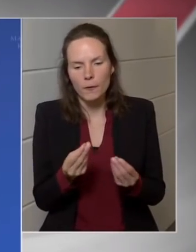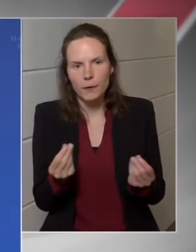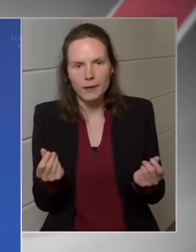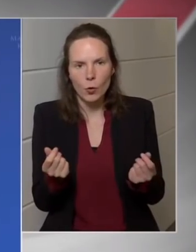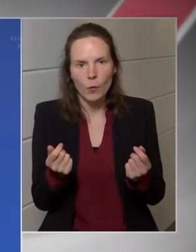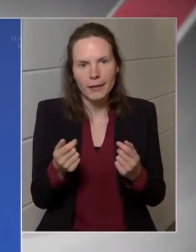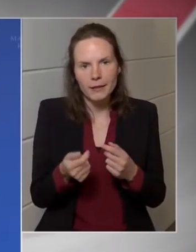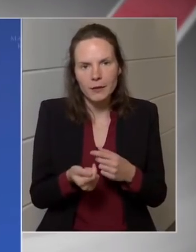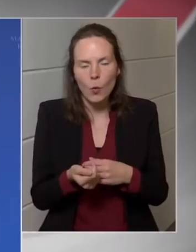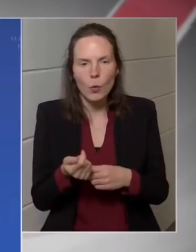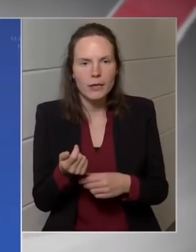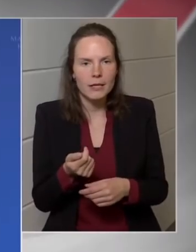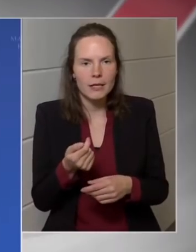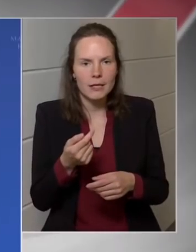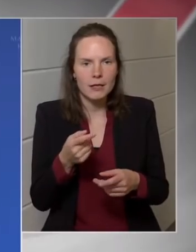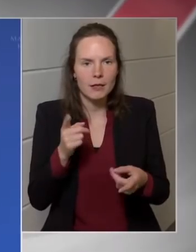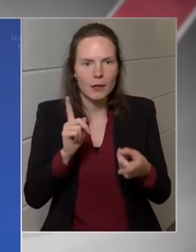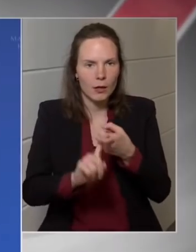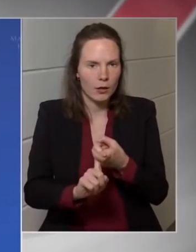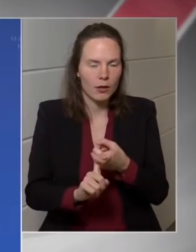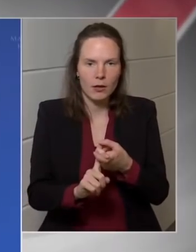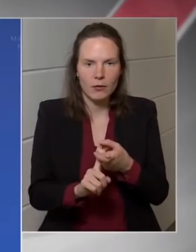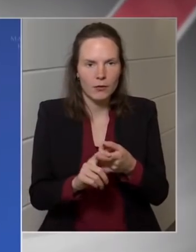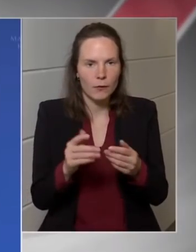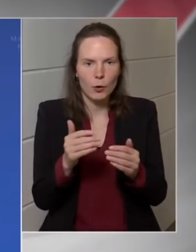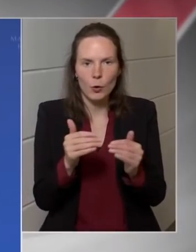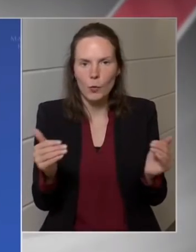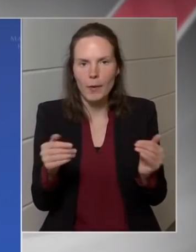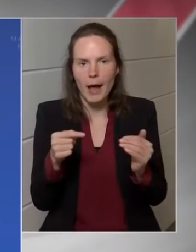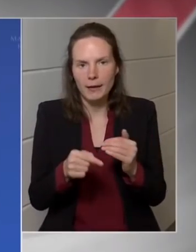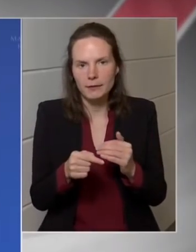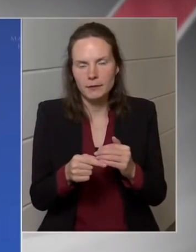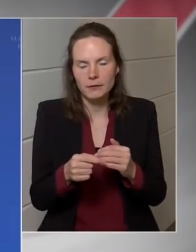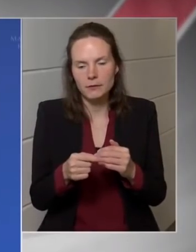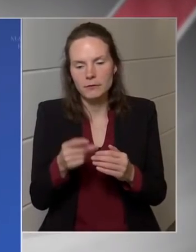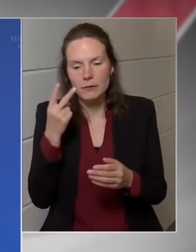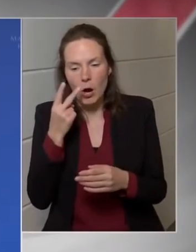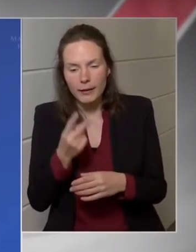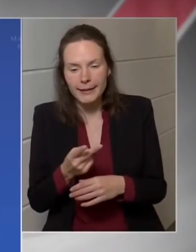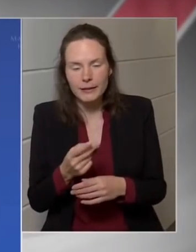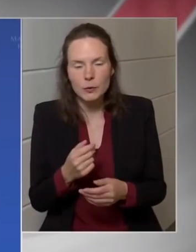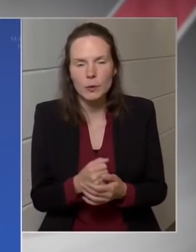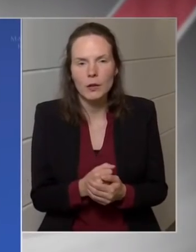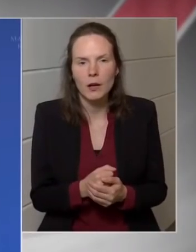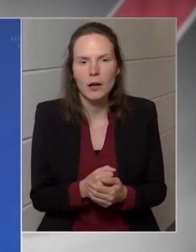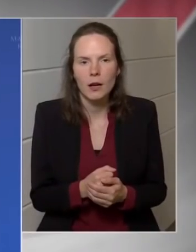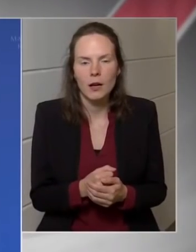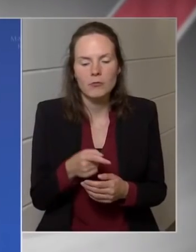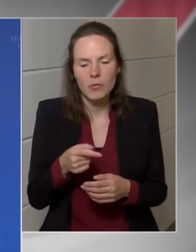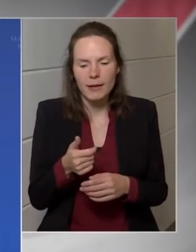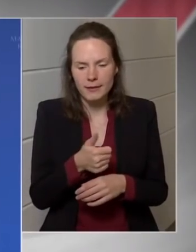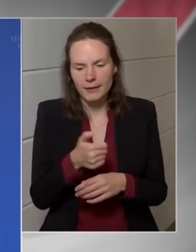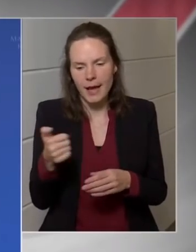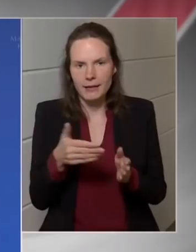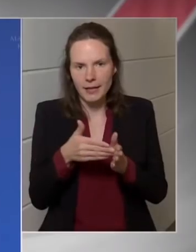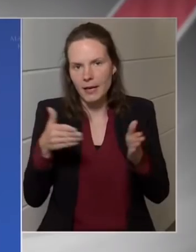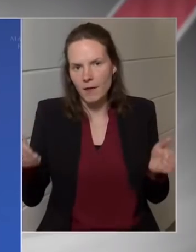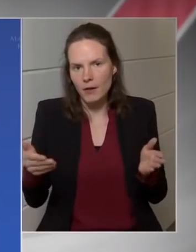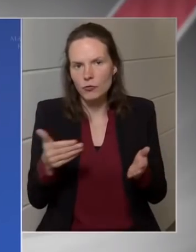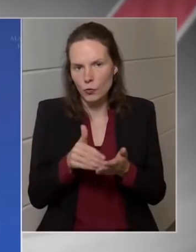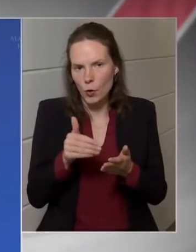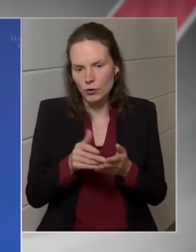volumennek a ravetítve. Az pedig éves lehet, de itt a